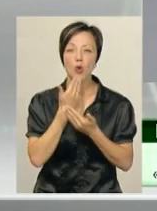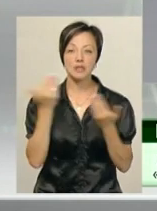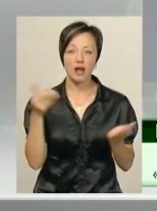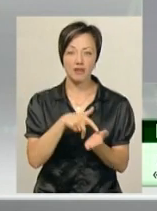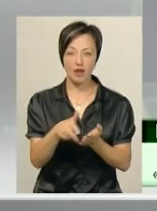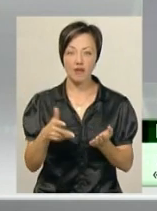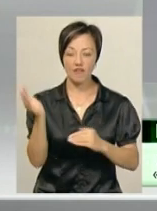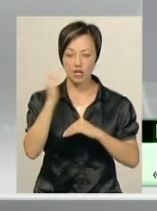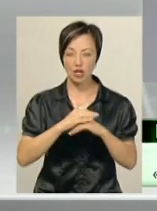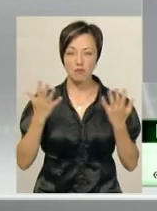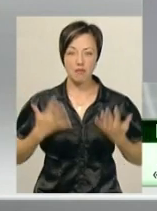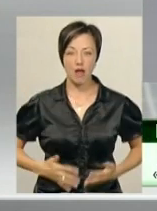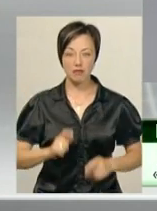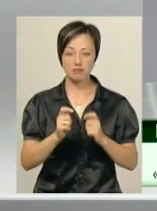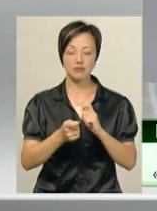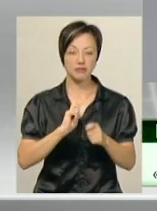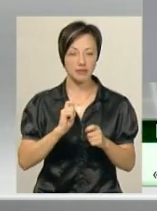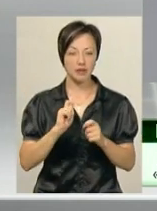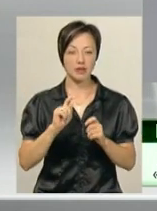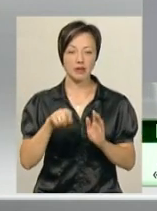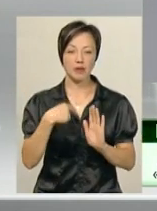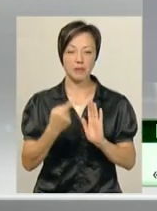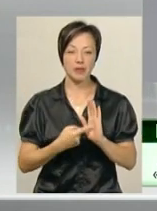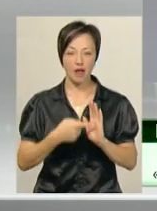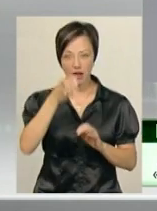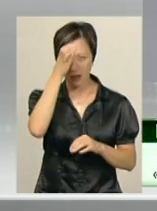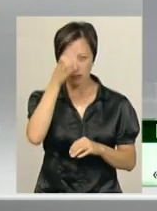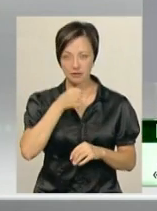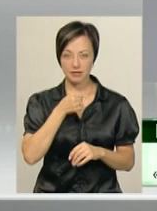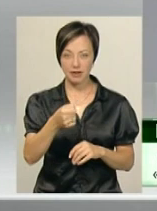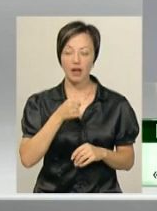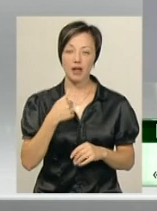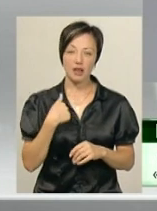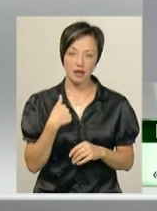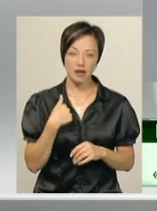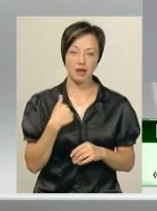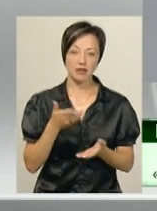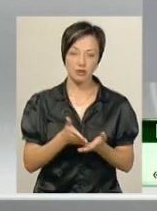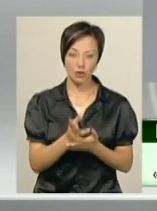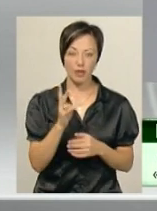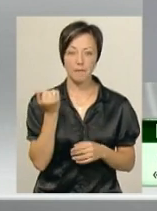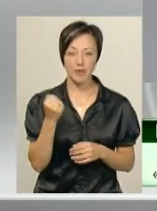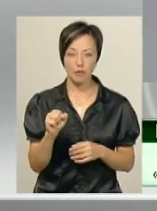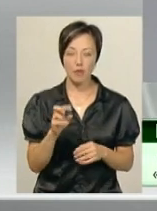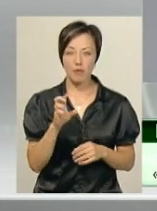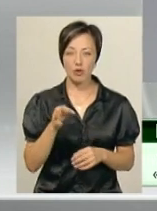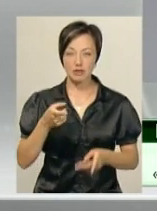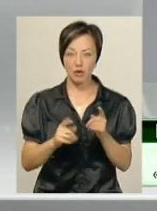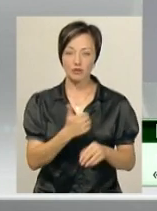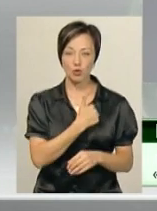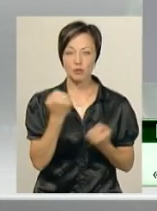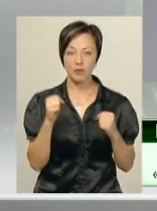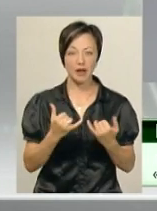нам буде задавати, так би мовити, інтелектуальні питання. Я настроєна особисто на перемогу, тому що я насправді хочу